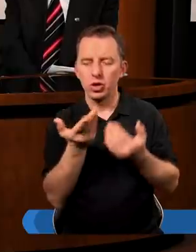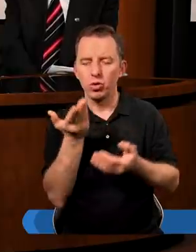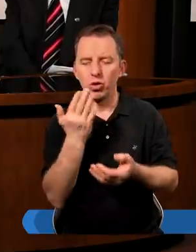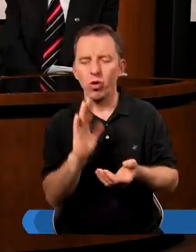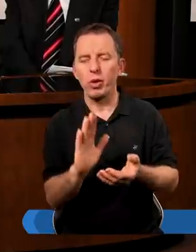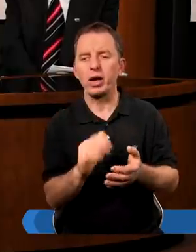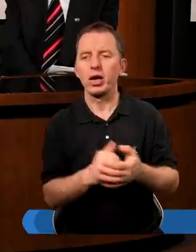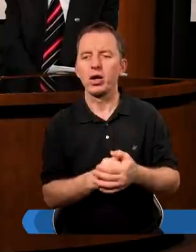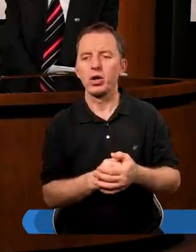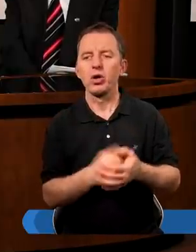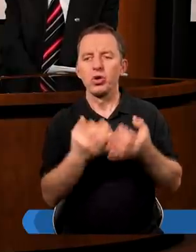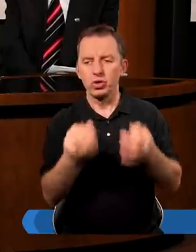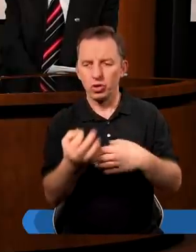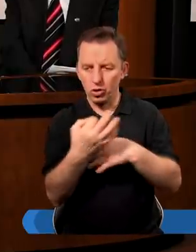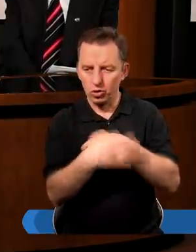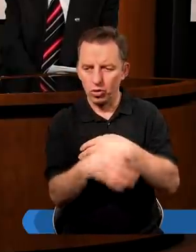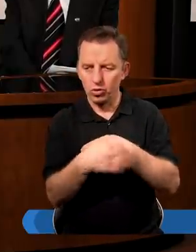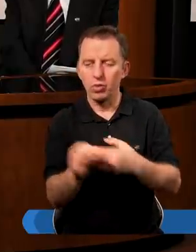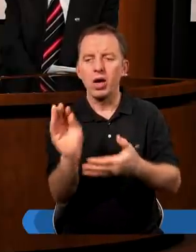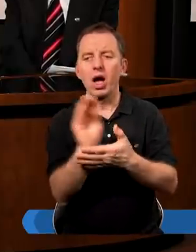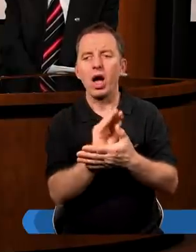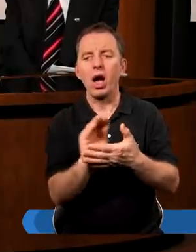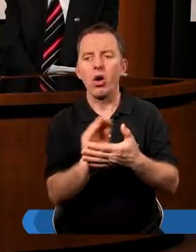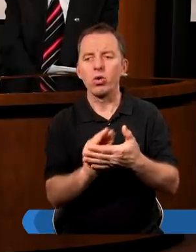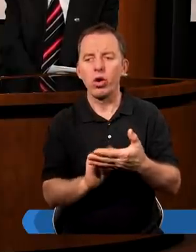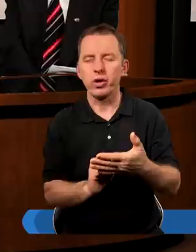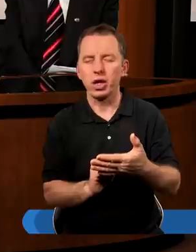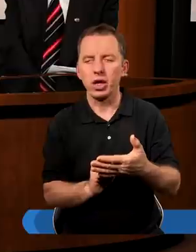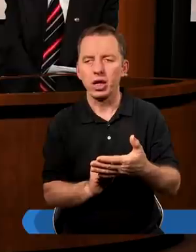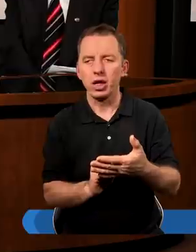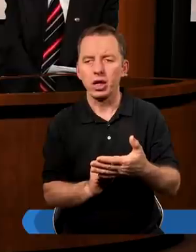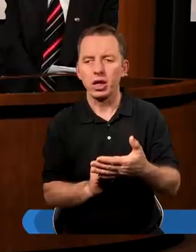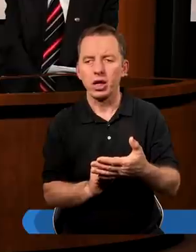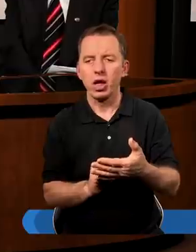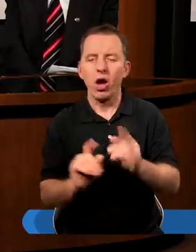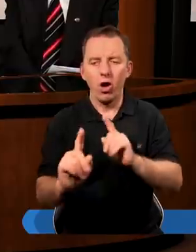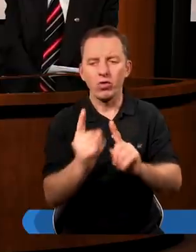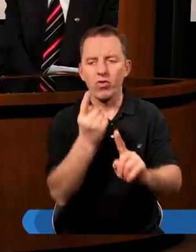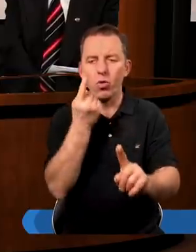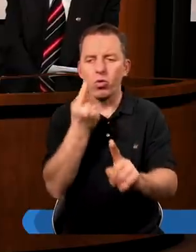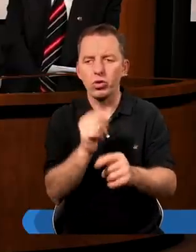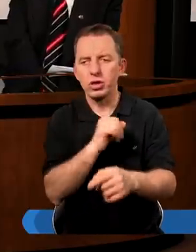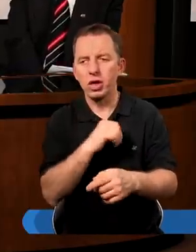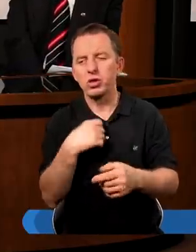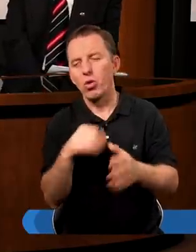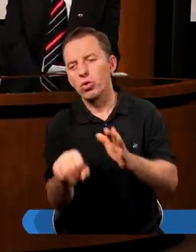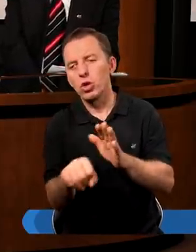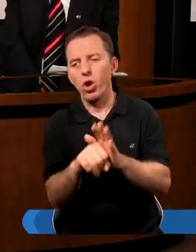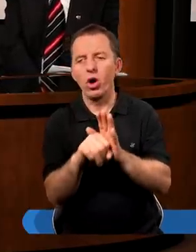W tym dzisiejszym studium autor odwołuje się do